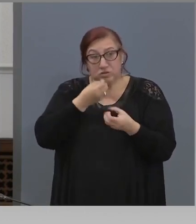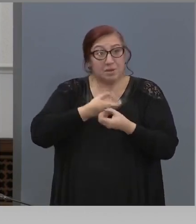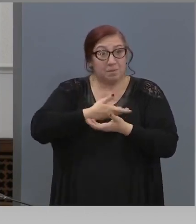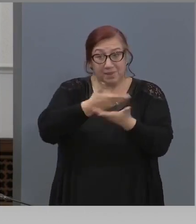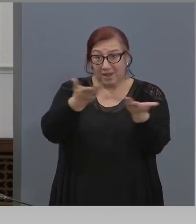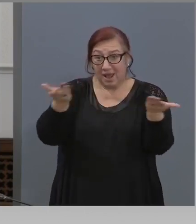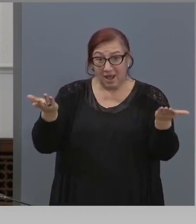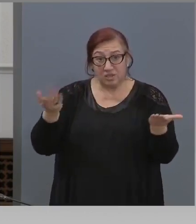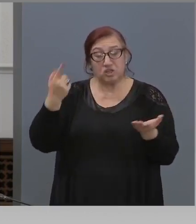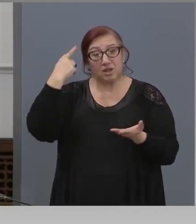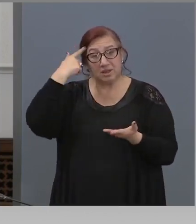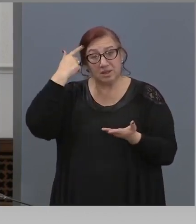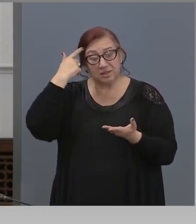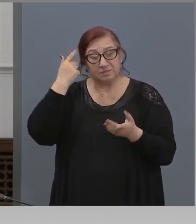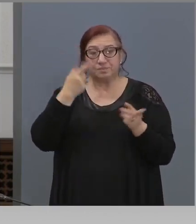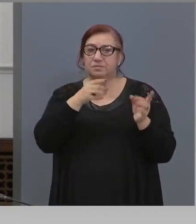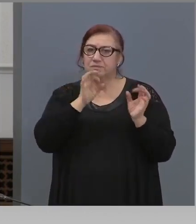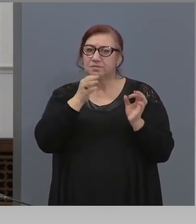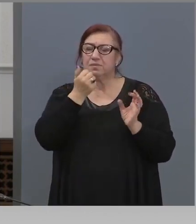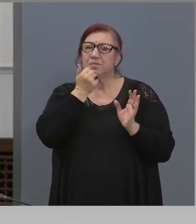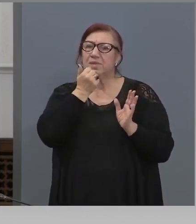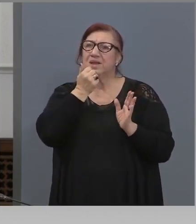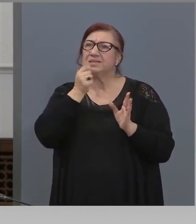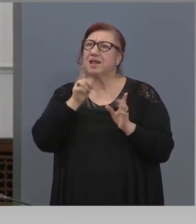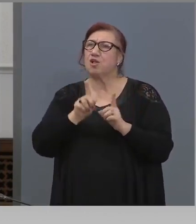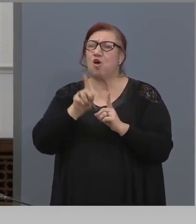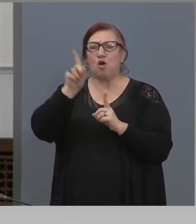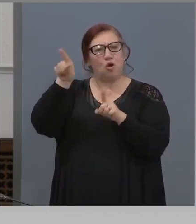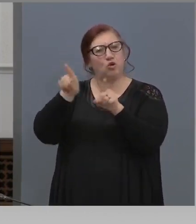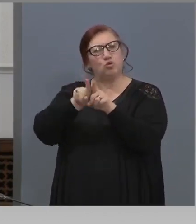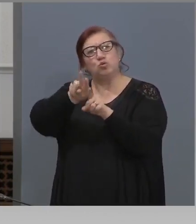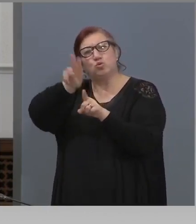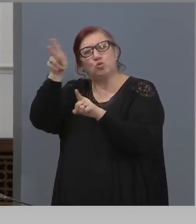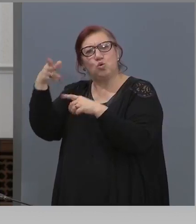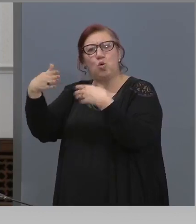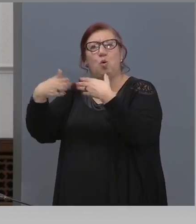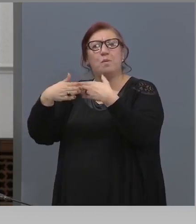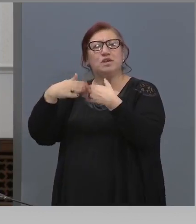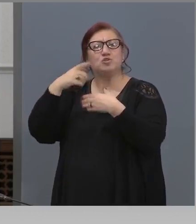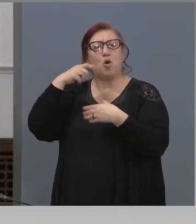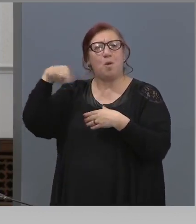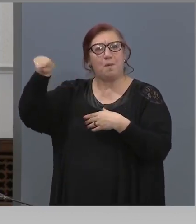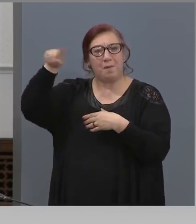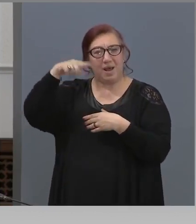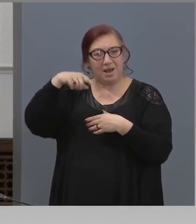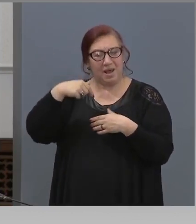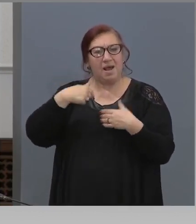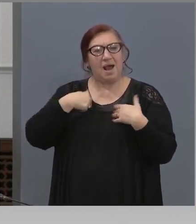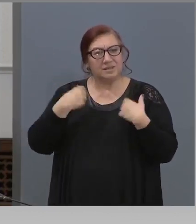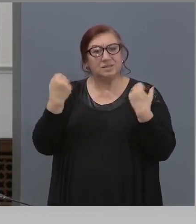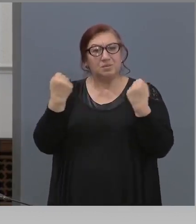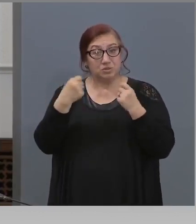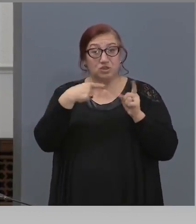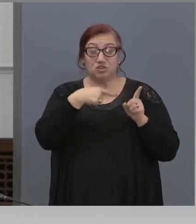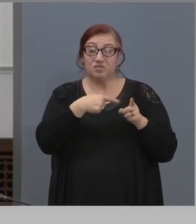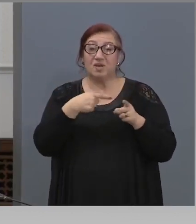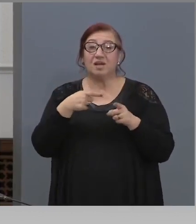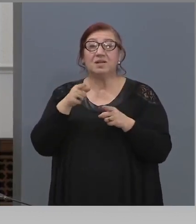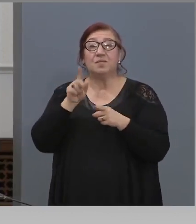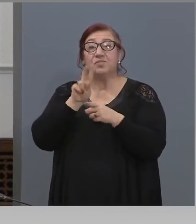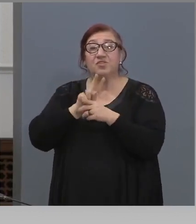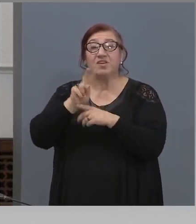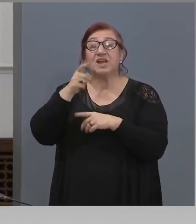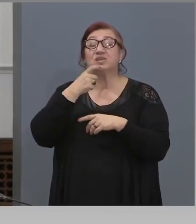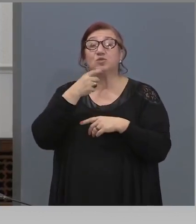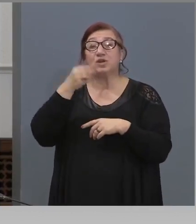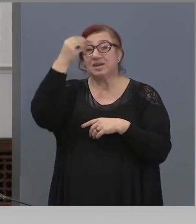Село Вердикал, аз го казах днеска на Гусин Борисов, защото той, нали, е от банкия, пък аз съм живял 12 години в Манастир